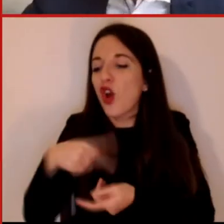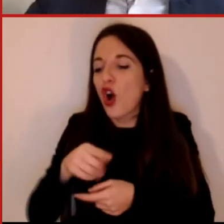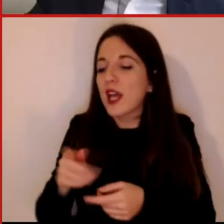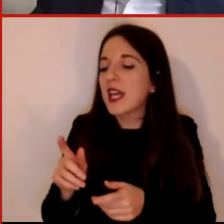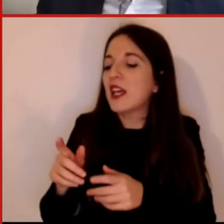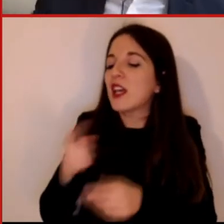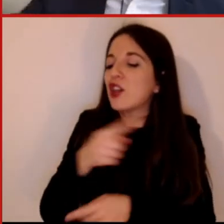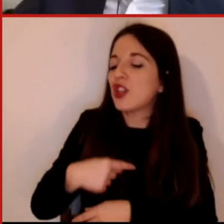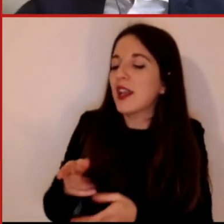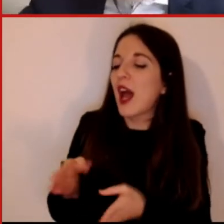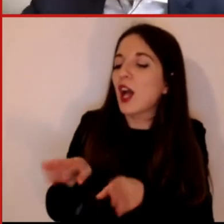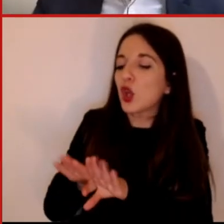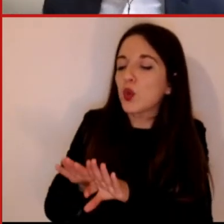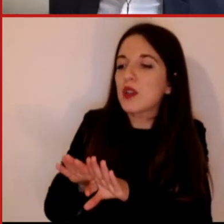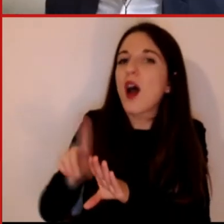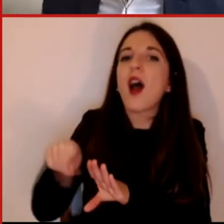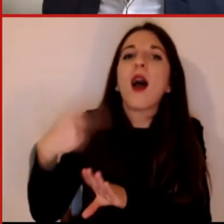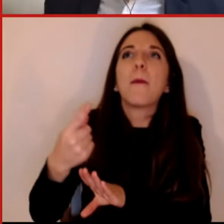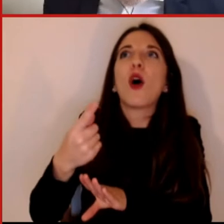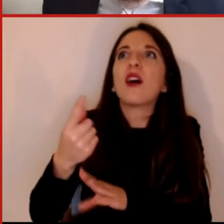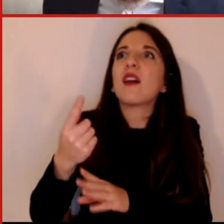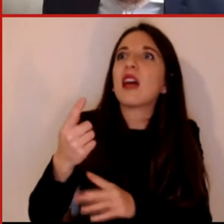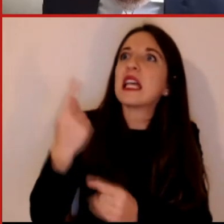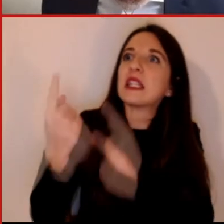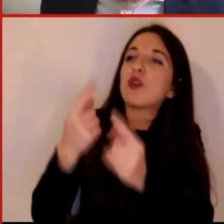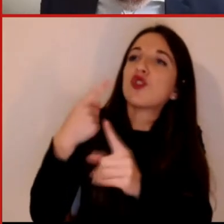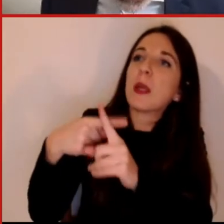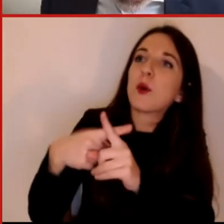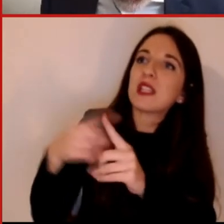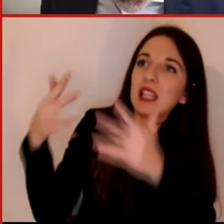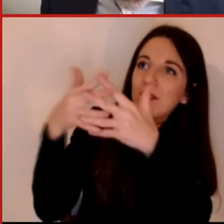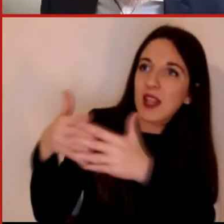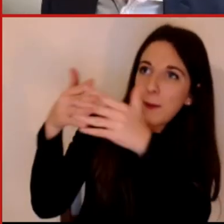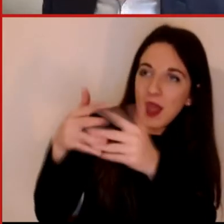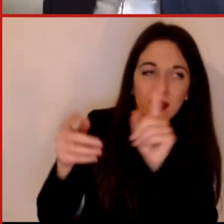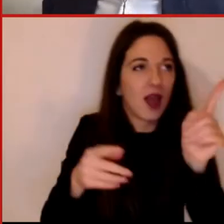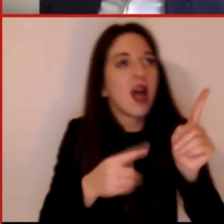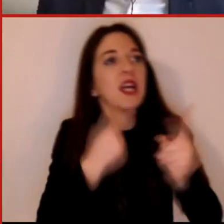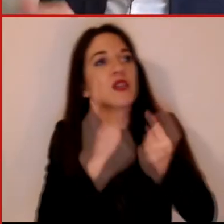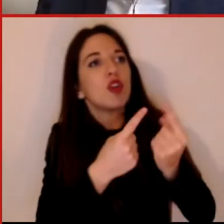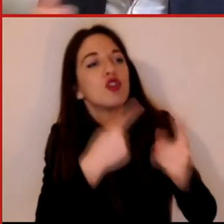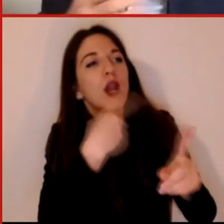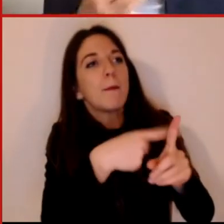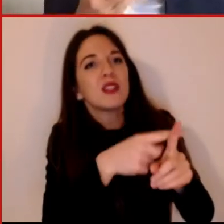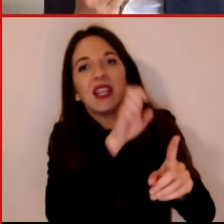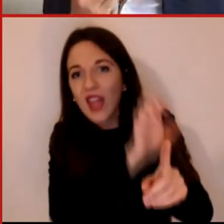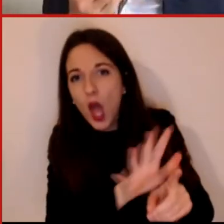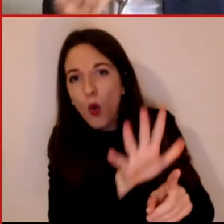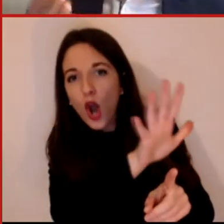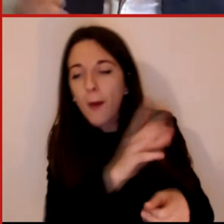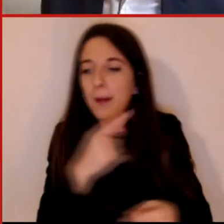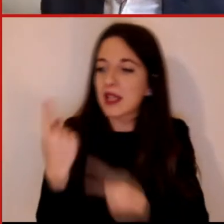altri posti negli Stati Uniti, da altri posti in Europa e così via. Questo alla fine è corrisposto in un momento in cui